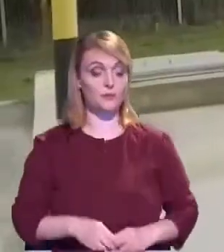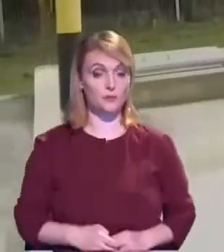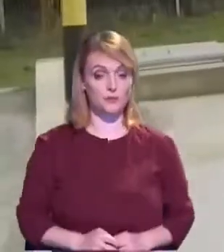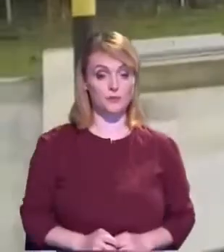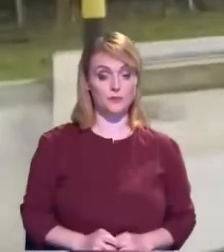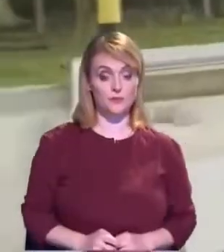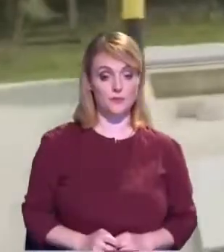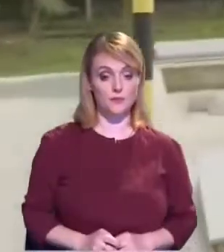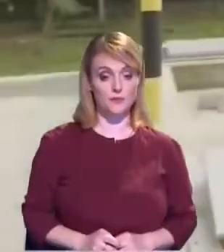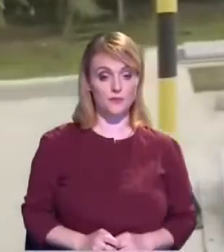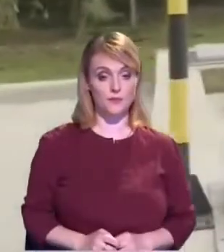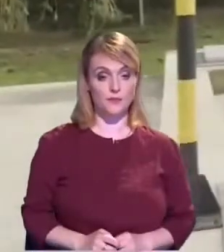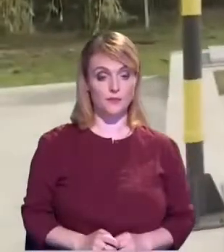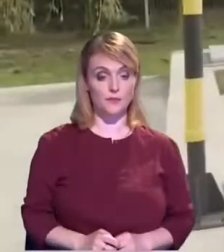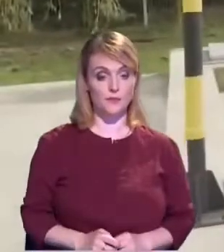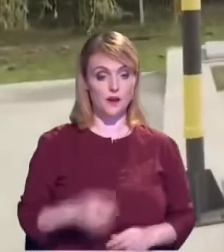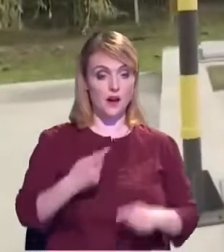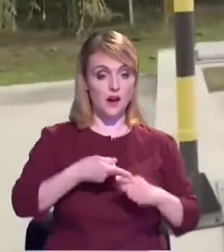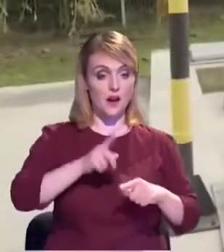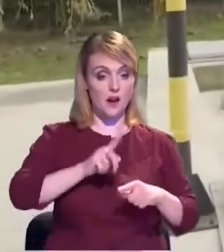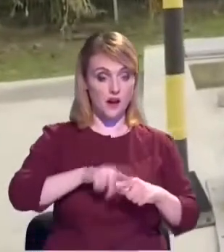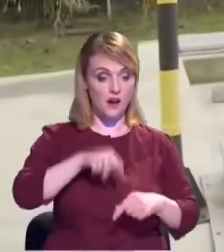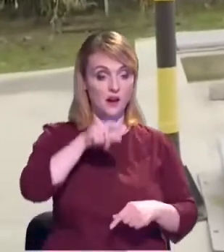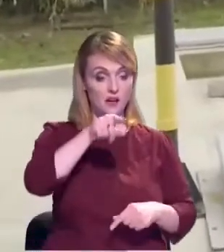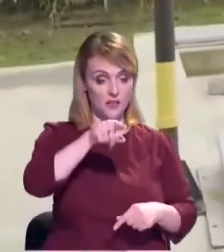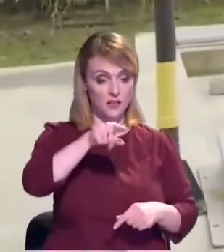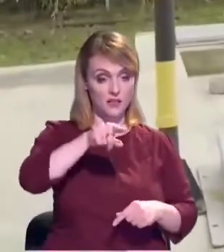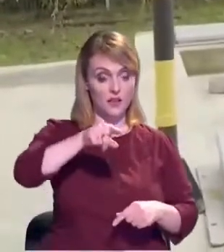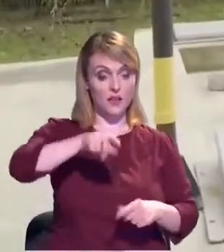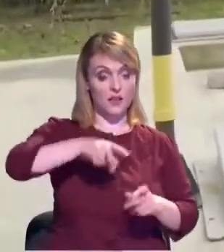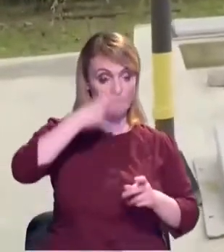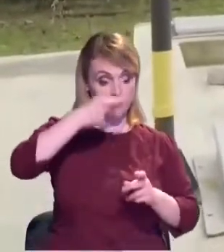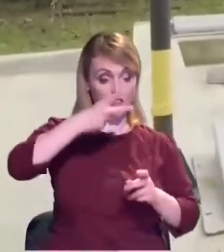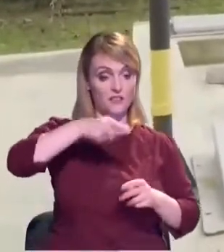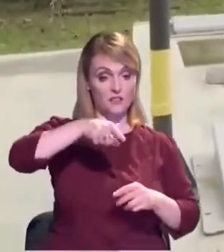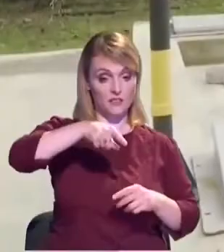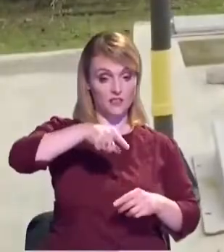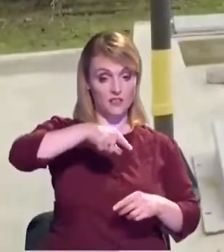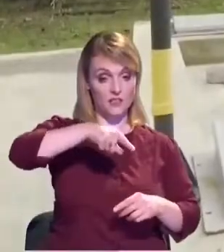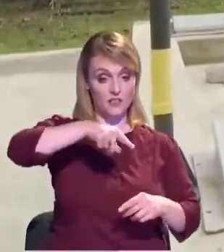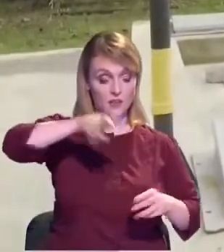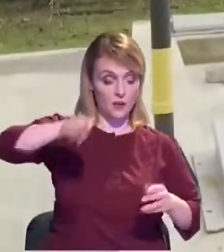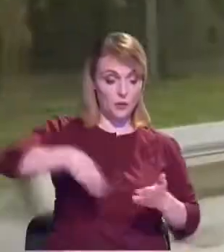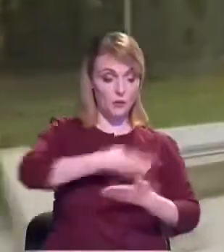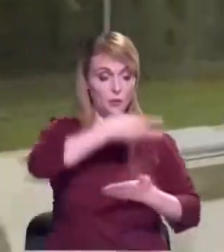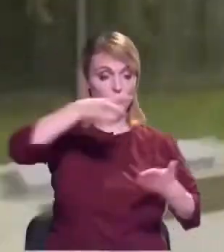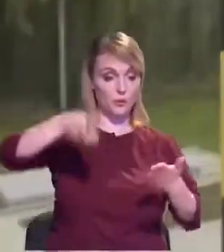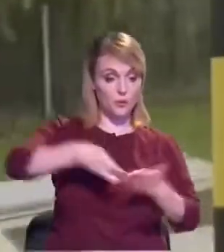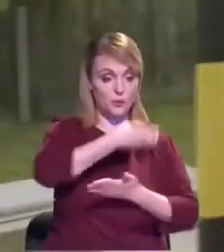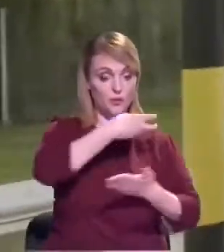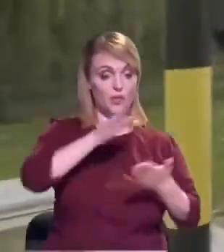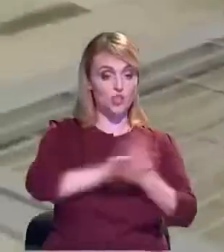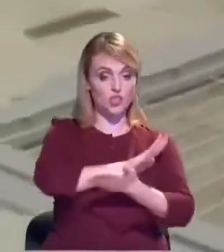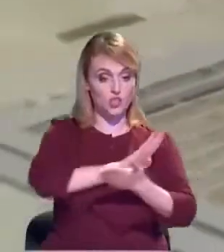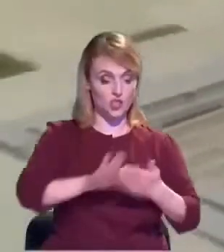Este un vehiciu de următoare. în casă trei iar de